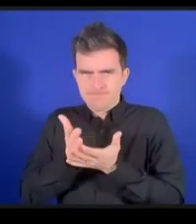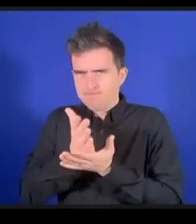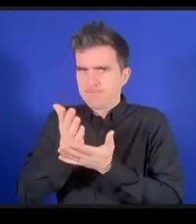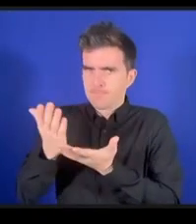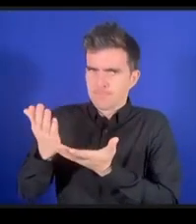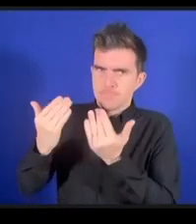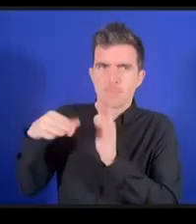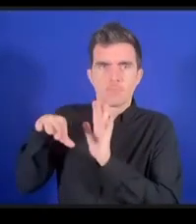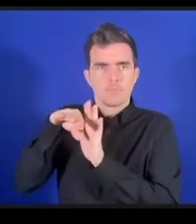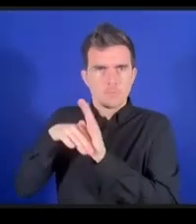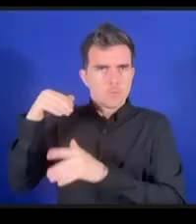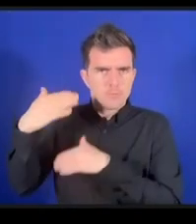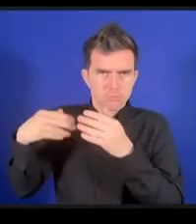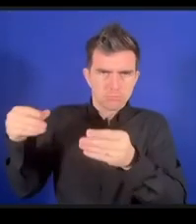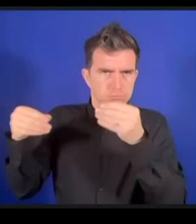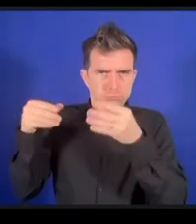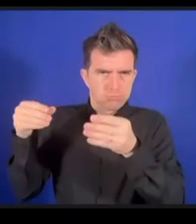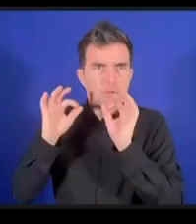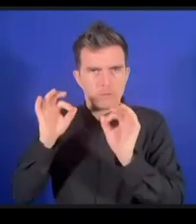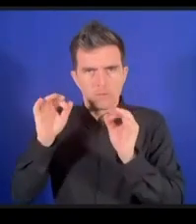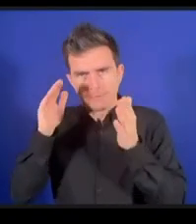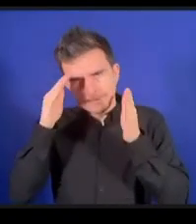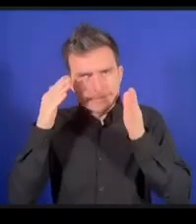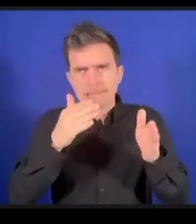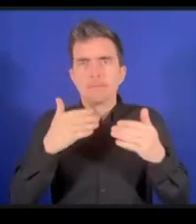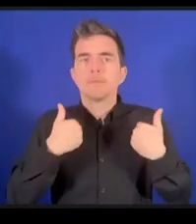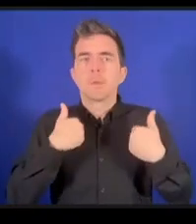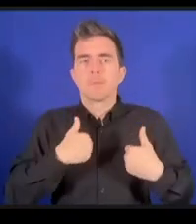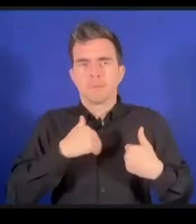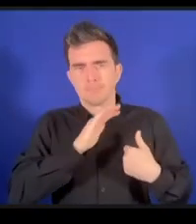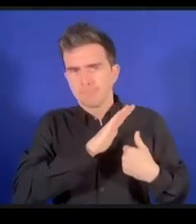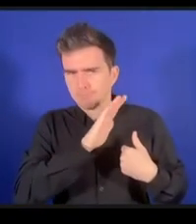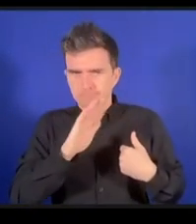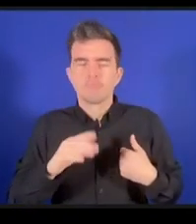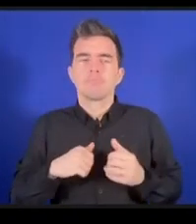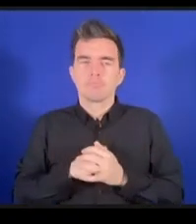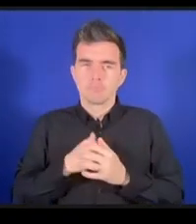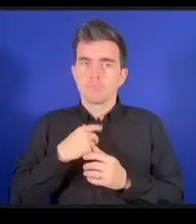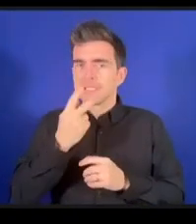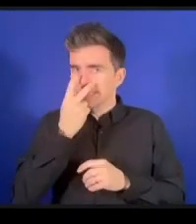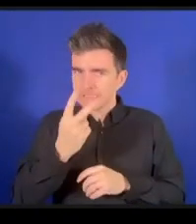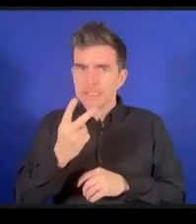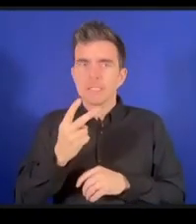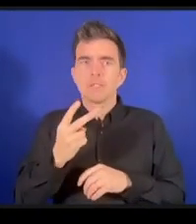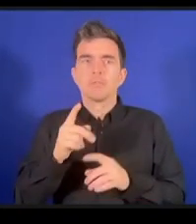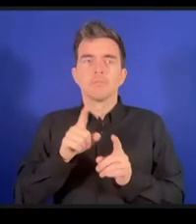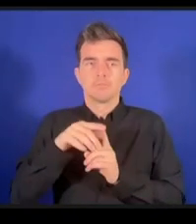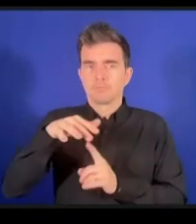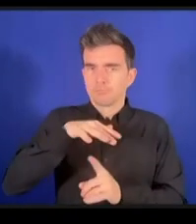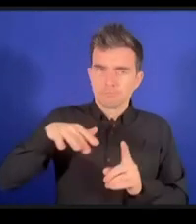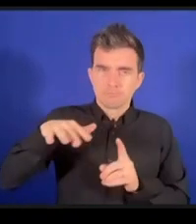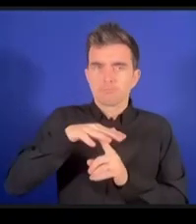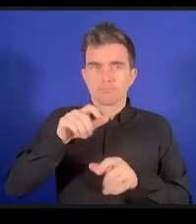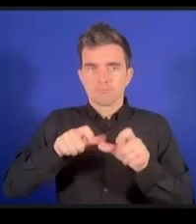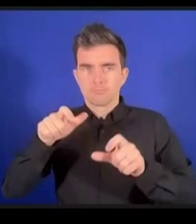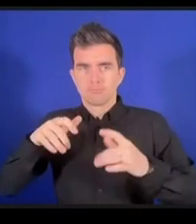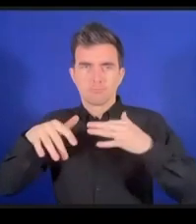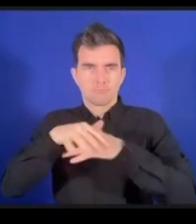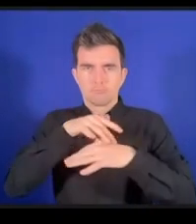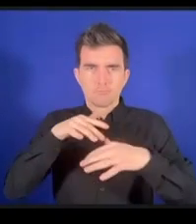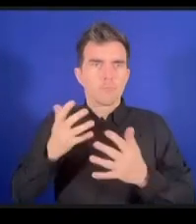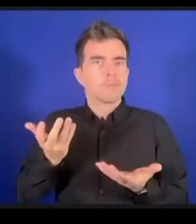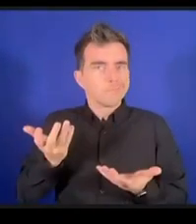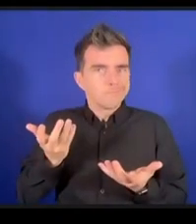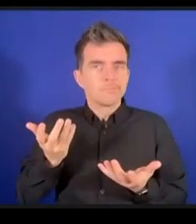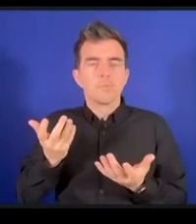いろいなバイオダイバーシティの法律に対するネガティな影響というのが我々の環境にも影響を与